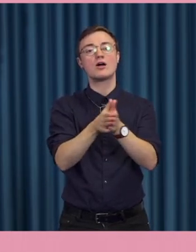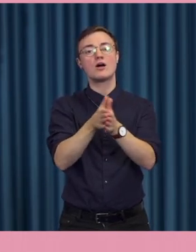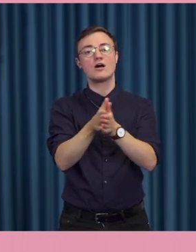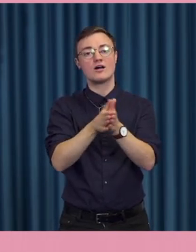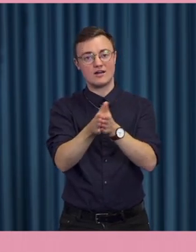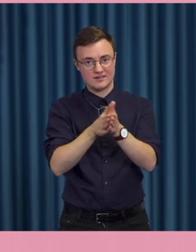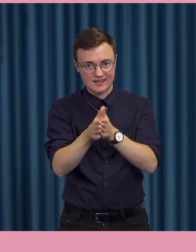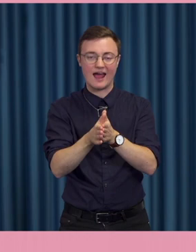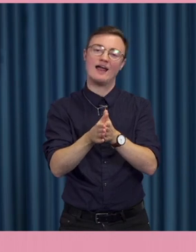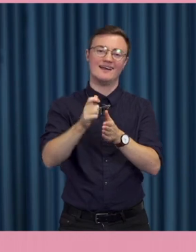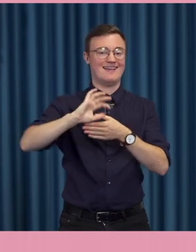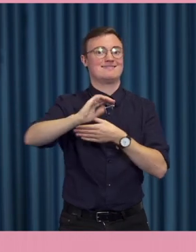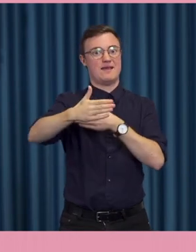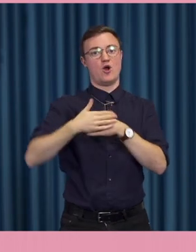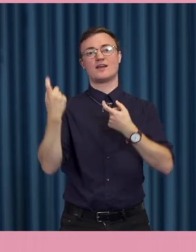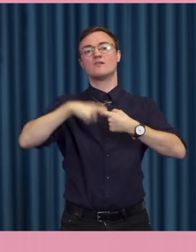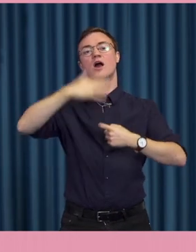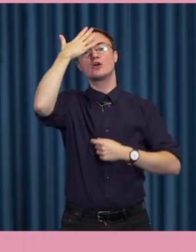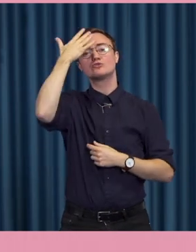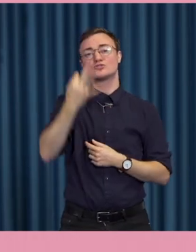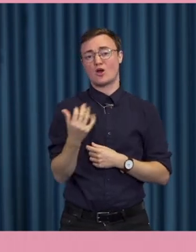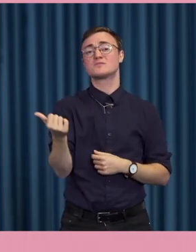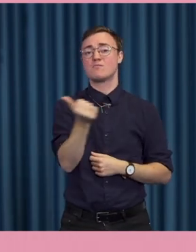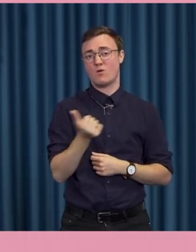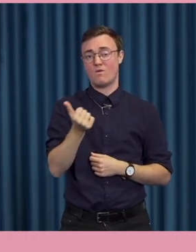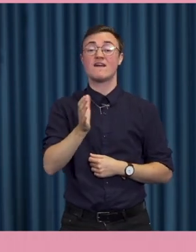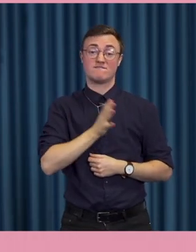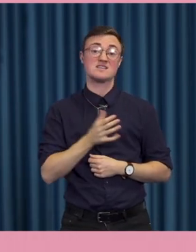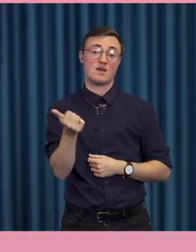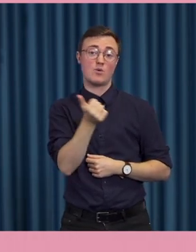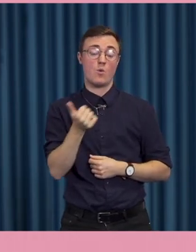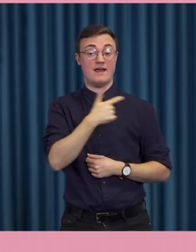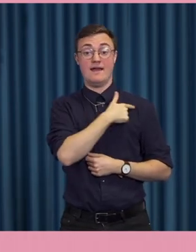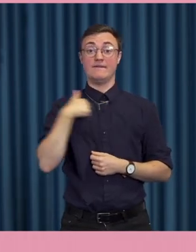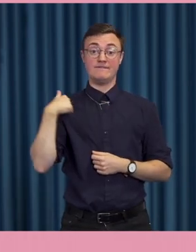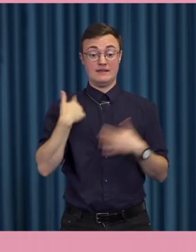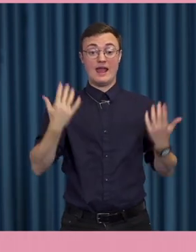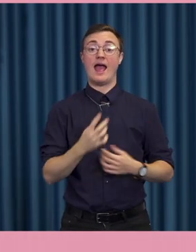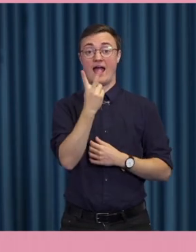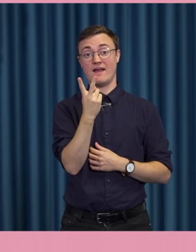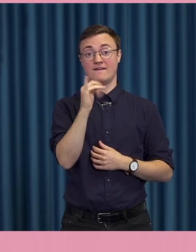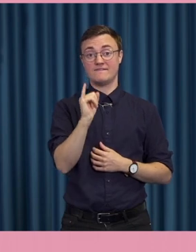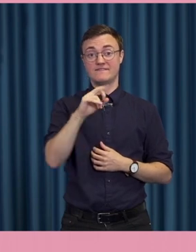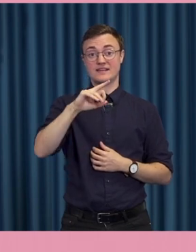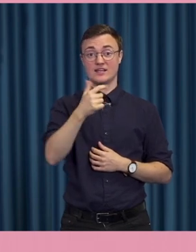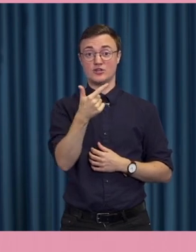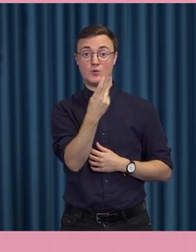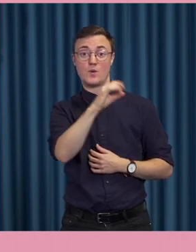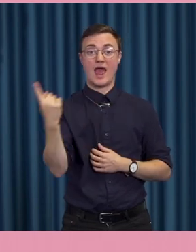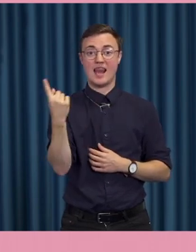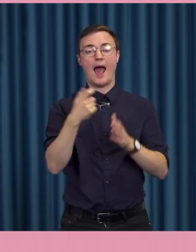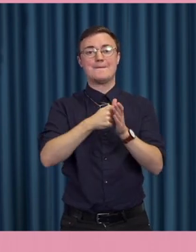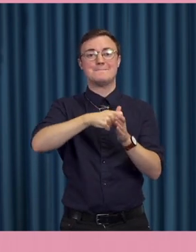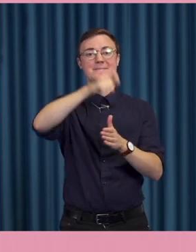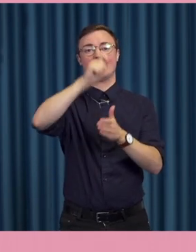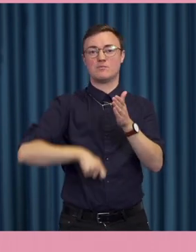någonstans så kommer vi tillbaka till kunskapsbehovet att det finns där. För vi är ju ändå virtuella medieborgare. Vi har vår